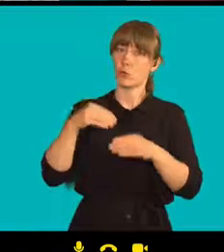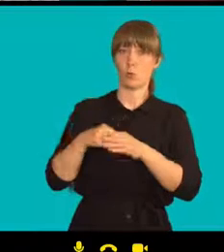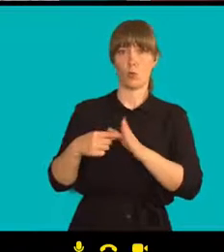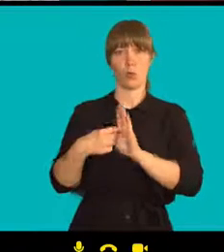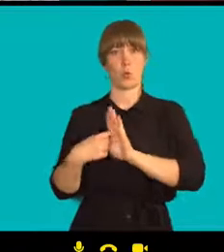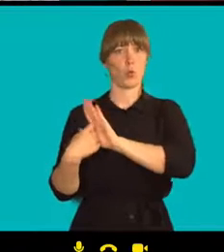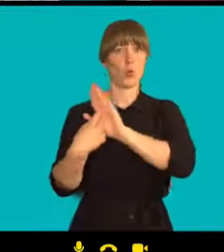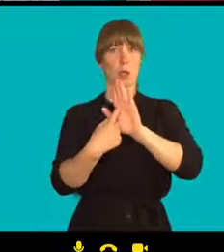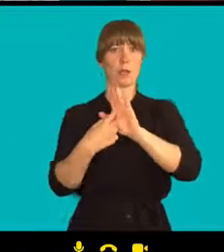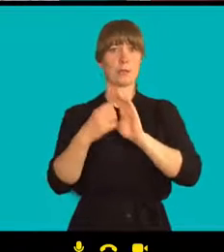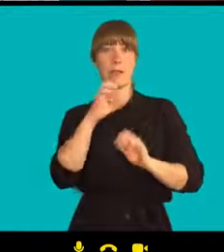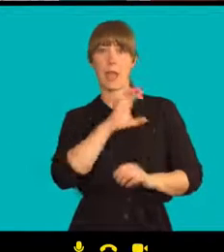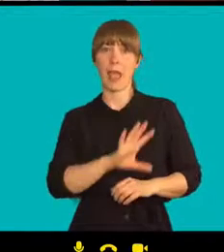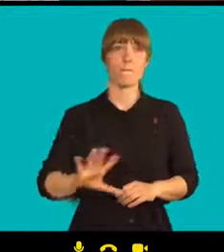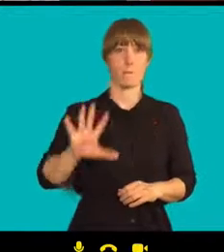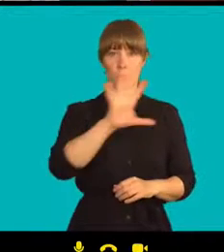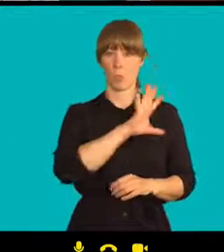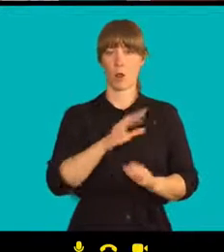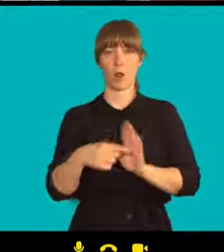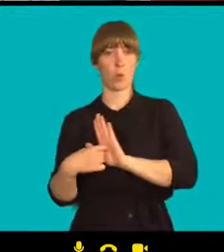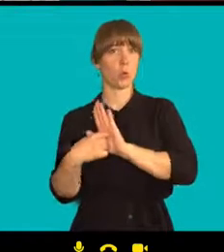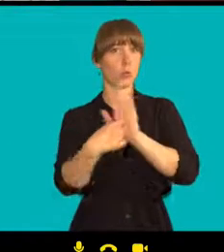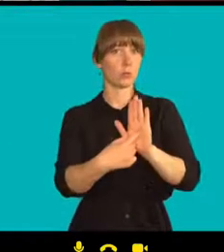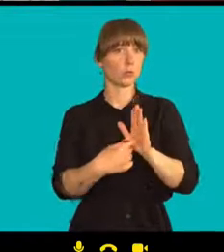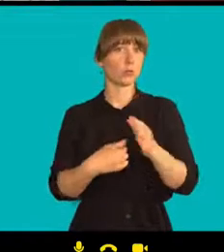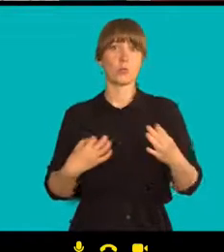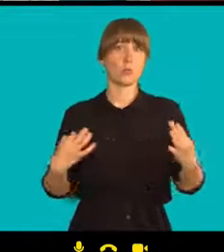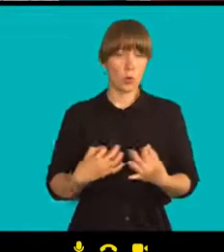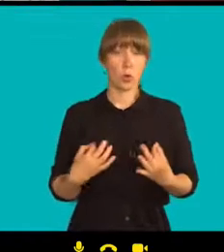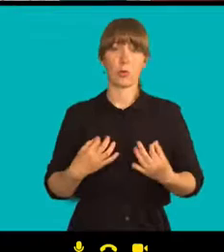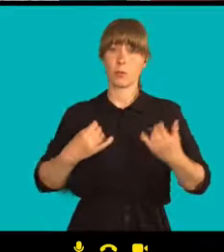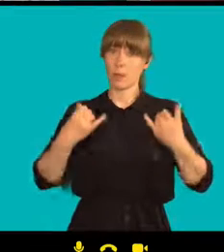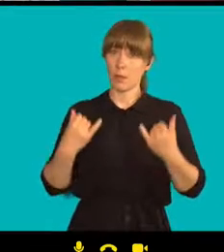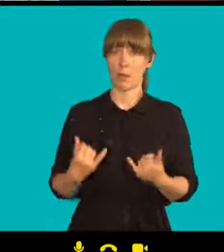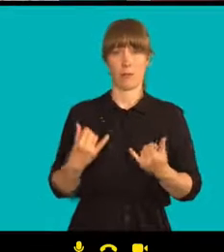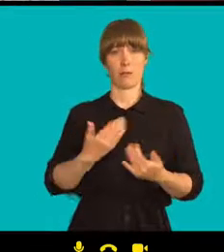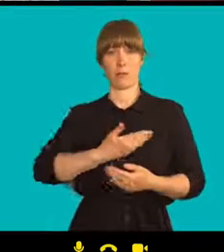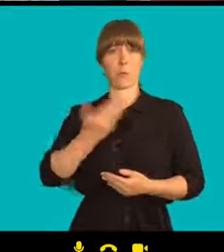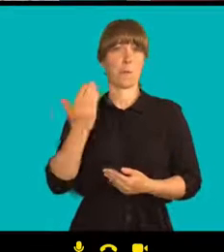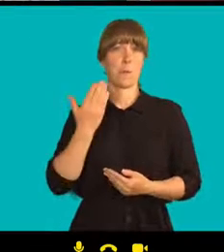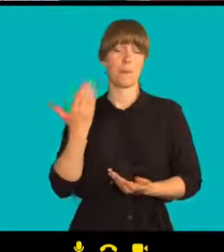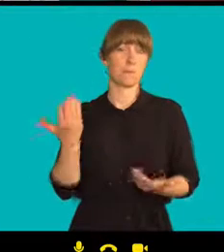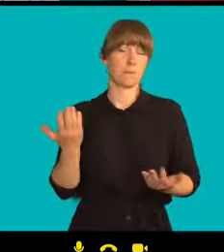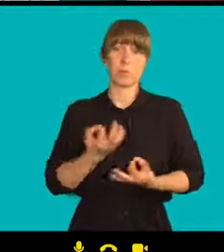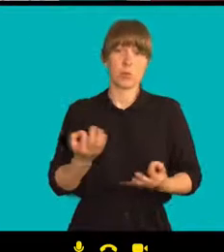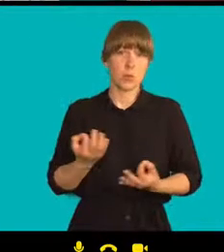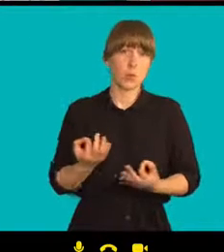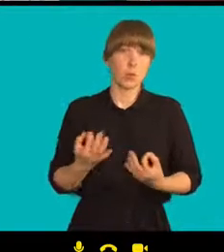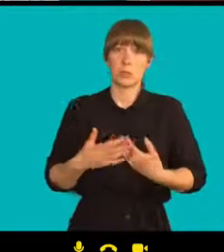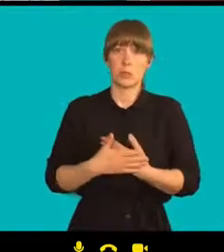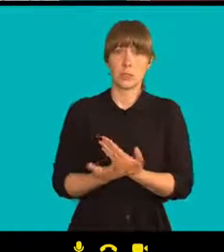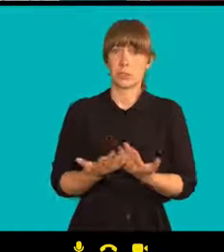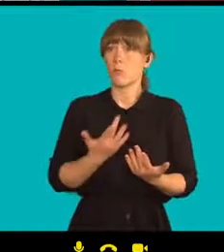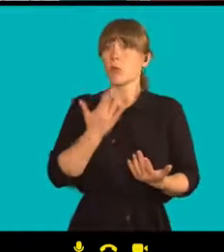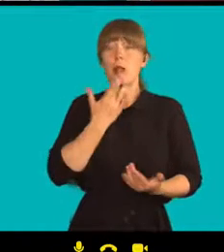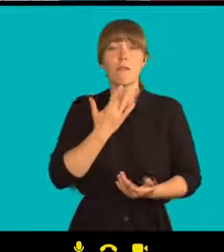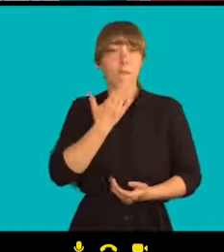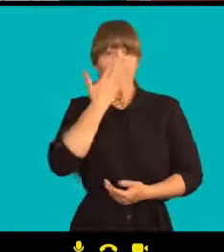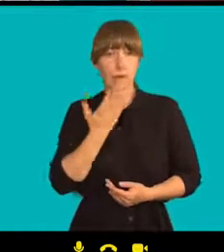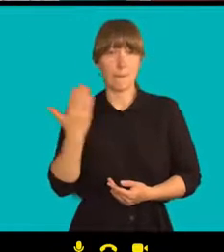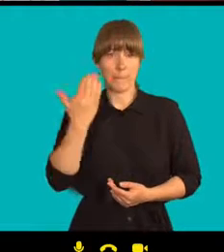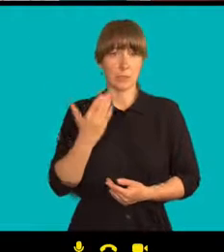že jak demokracie vypadá.